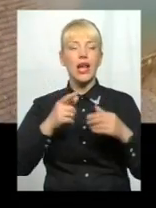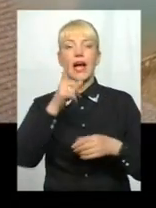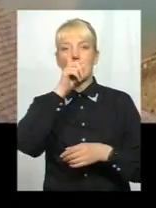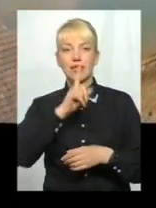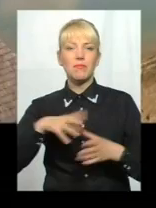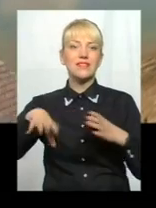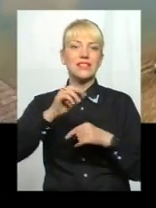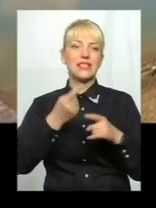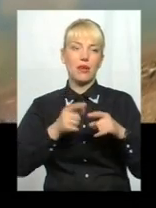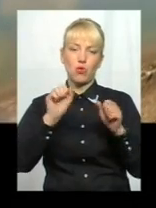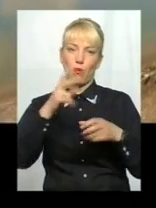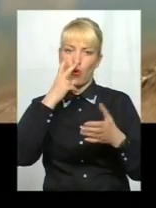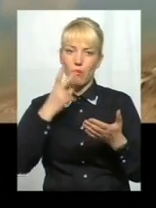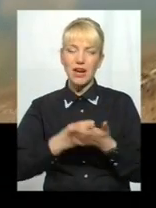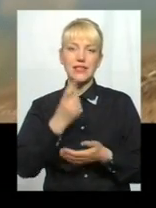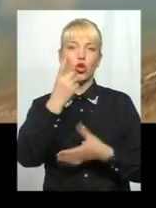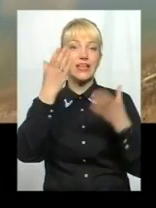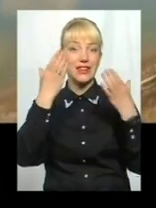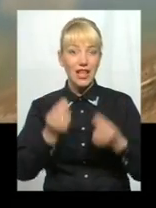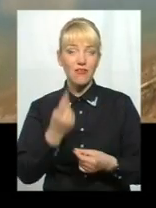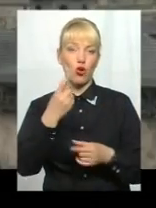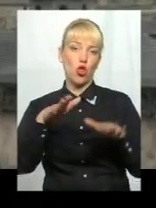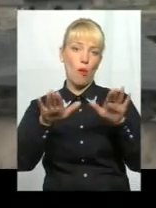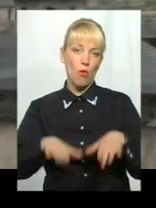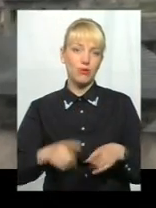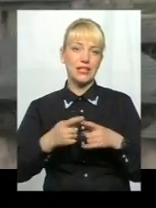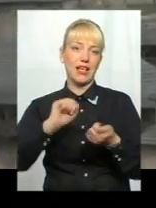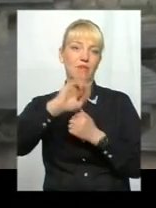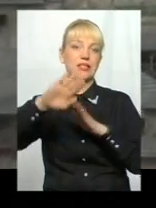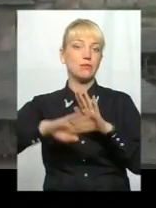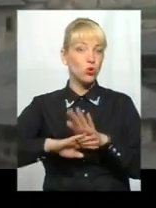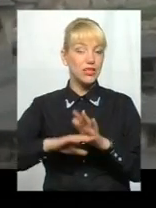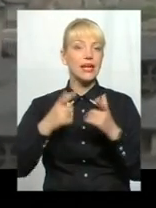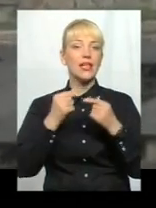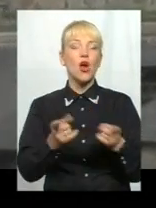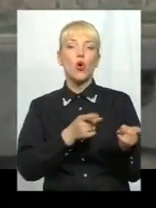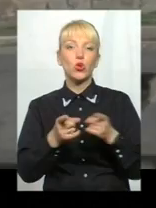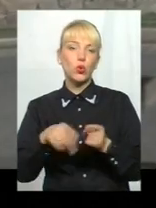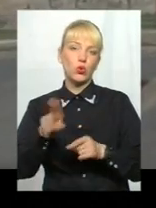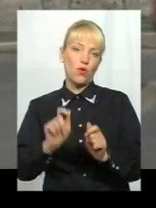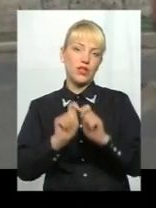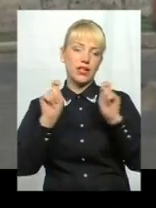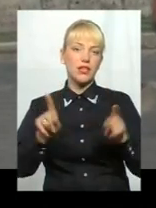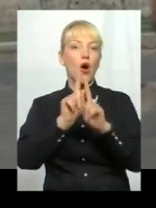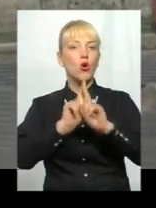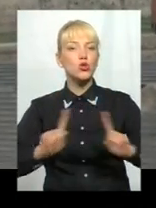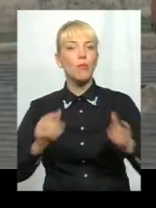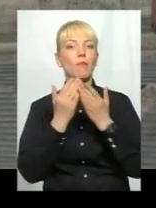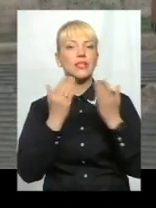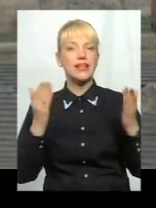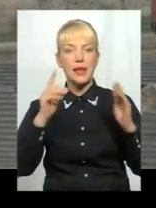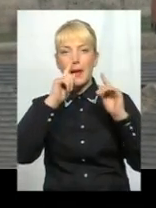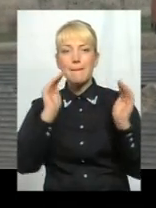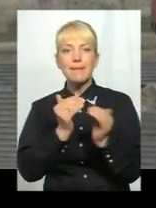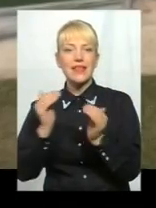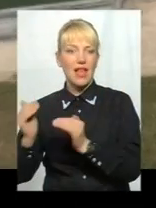їх усіх можна буде побачити за один день і в одному місті у Кам'янці-Подільському, де готують до відкриття особливий музей-мініатюр.